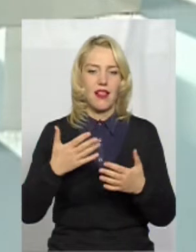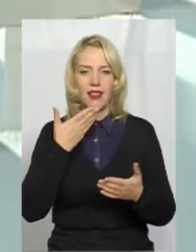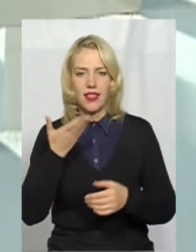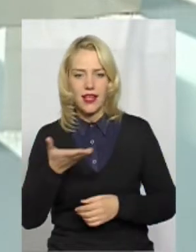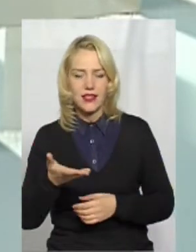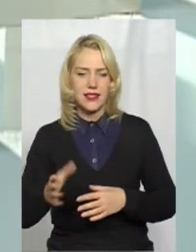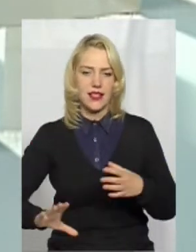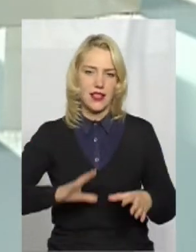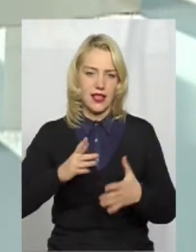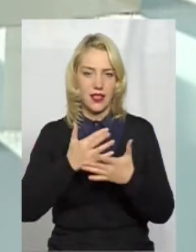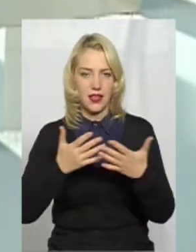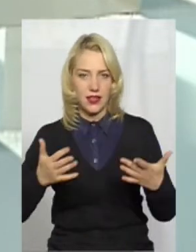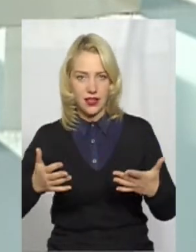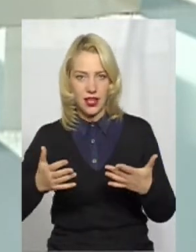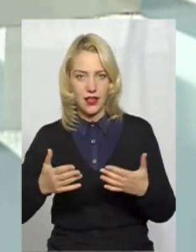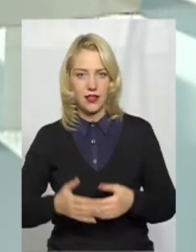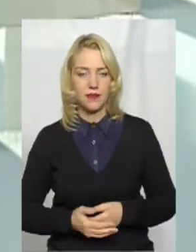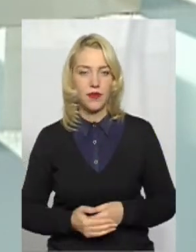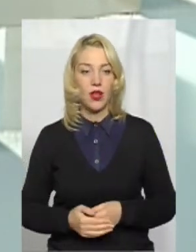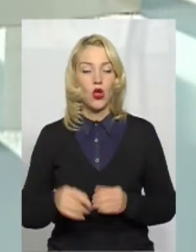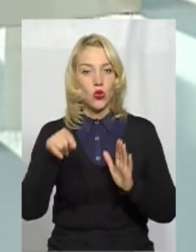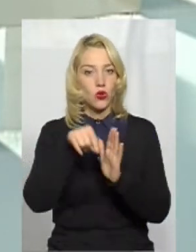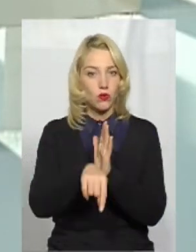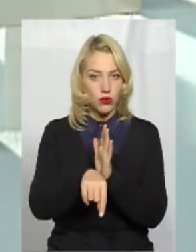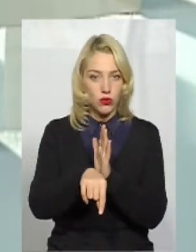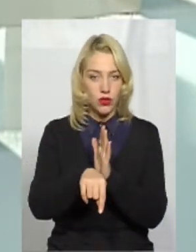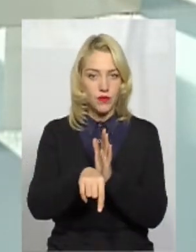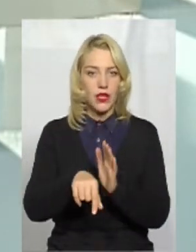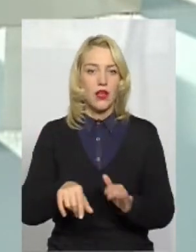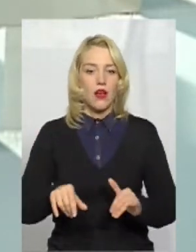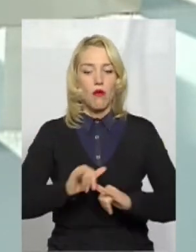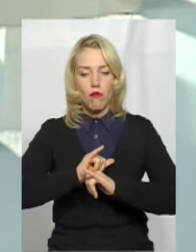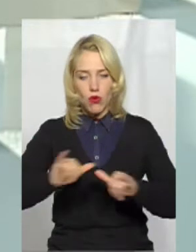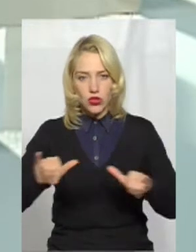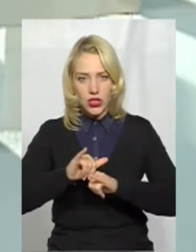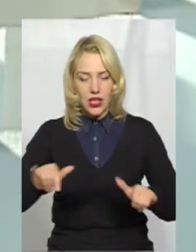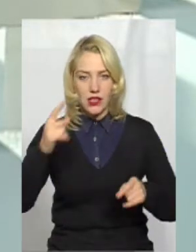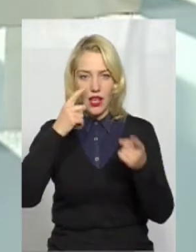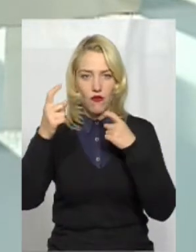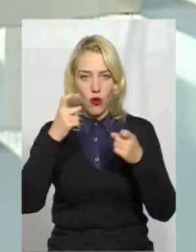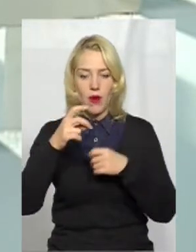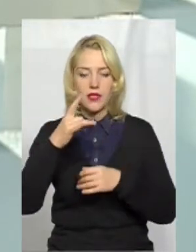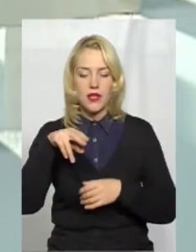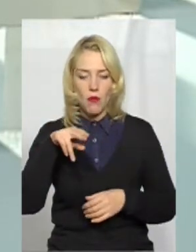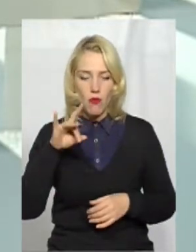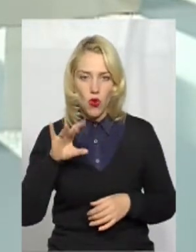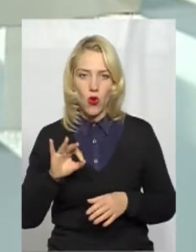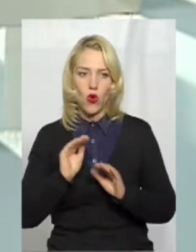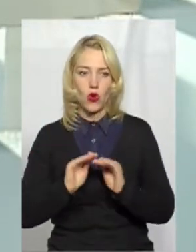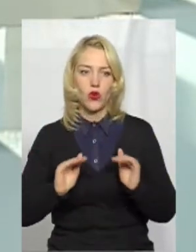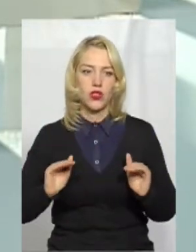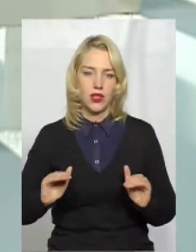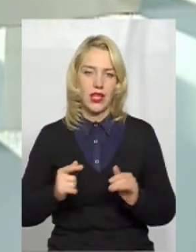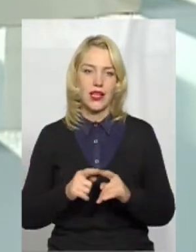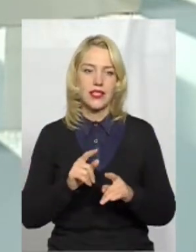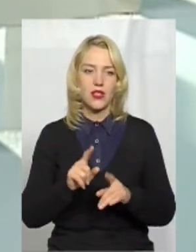тренінги і так далі. Тобто, поширення інформації про дітей з особливими потребами, про людей